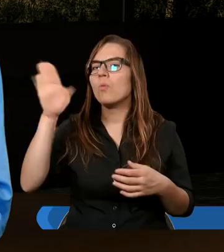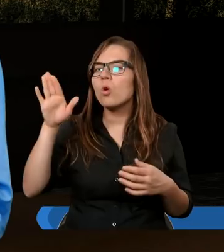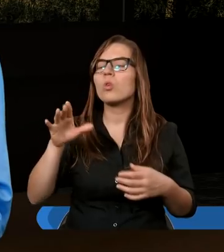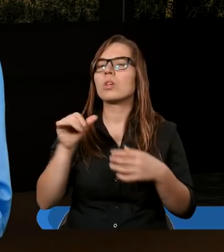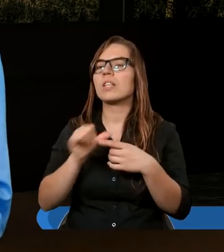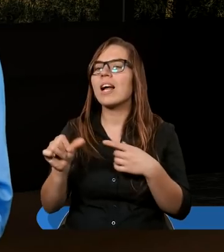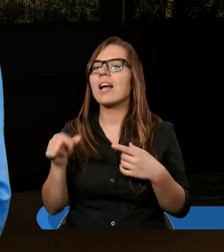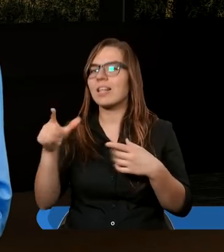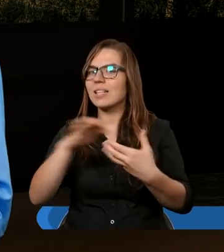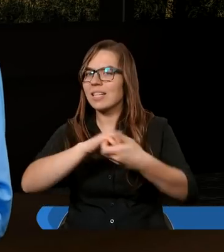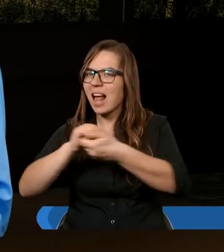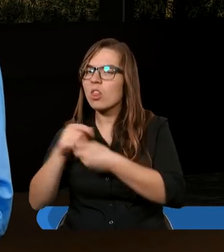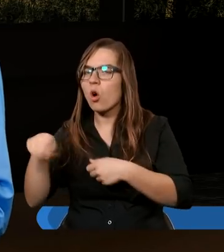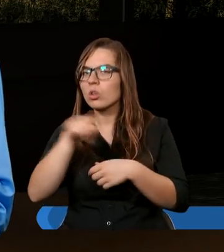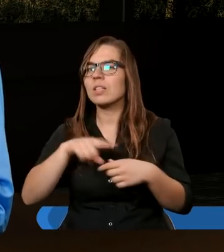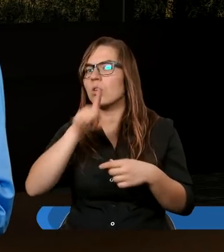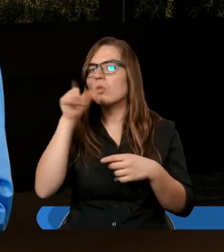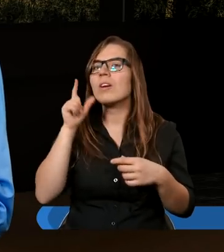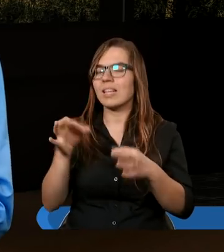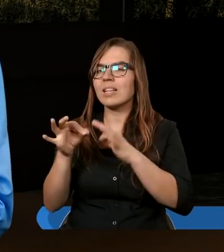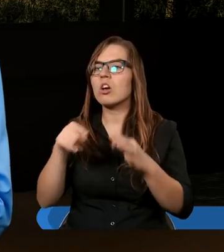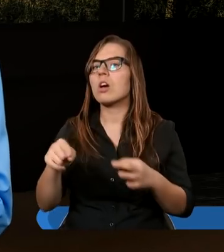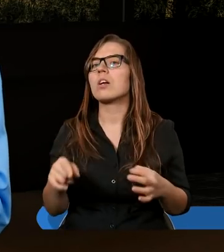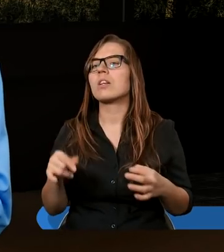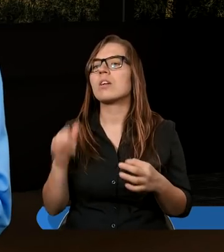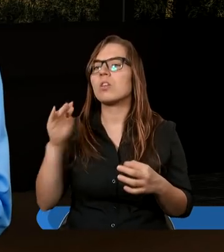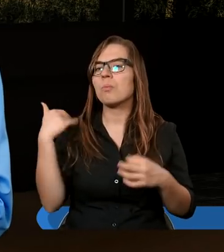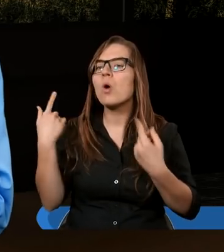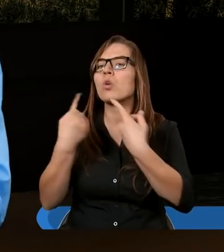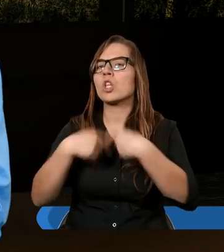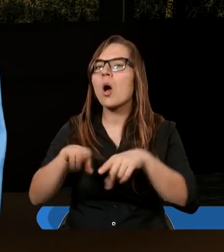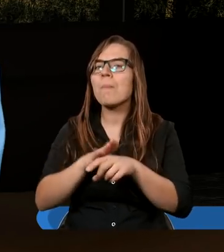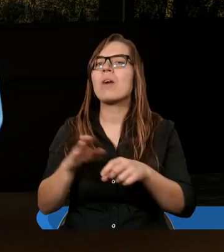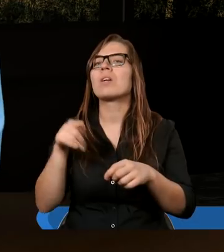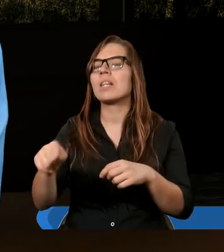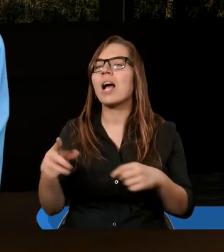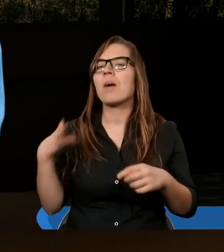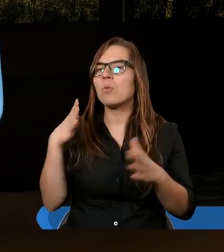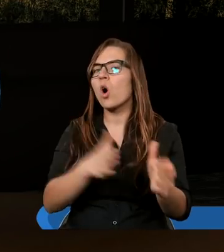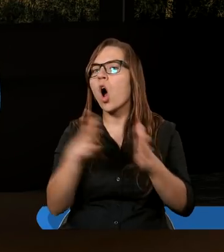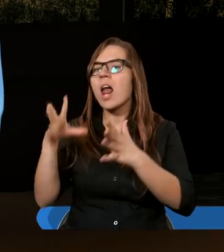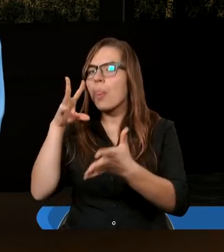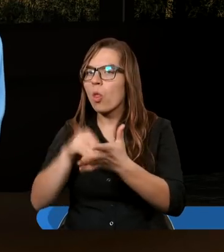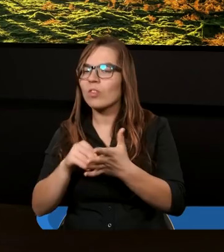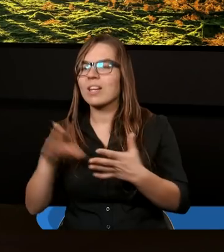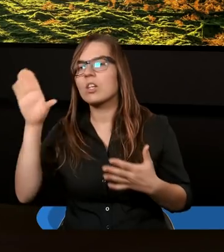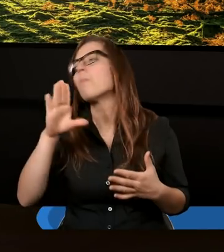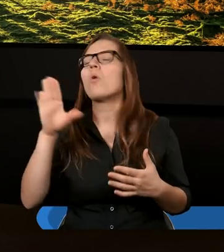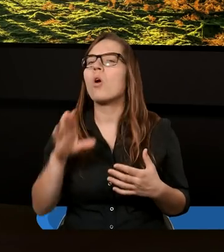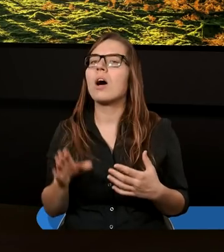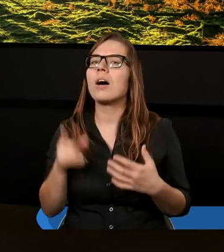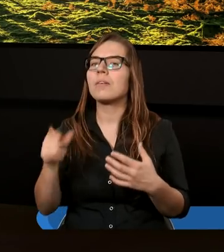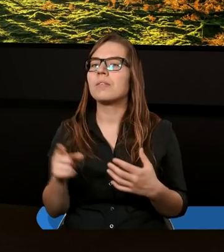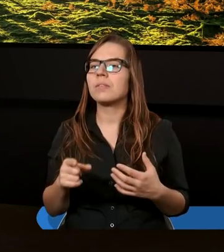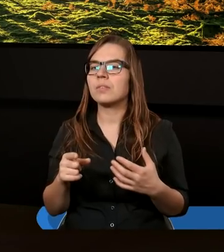Jezus ich zjednoczył w poprzedniej historii. Natomiast dopełnieniem tego było kolejne doświadczenie Boga. Po